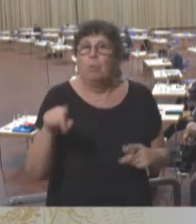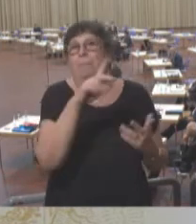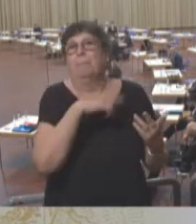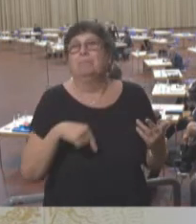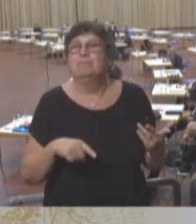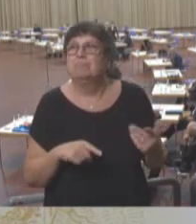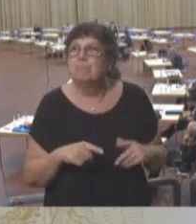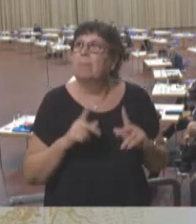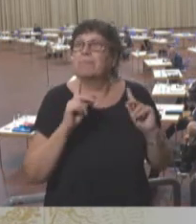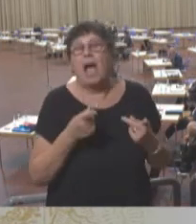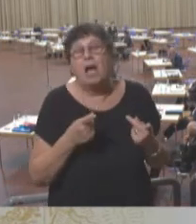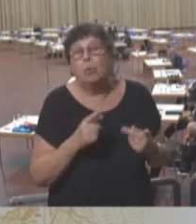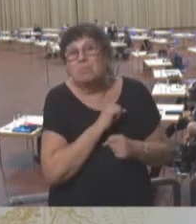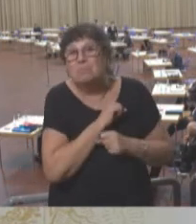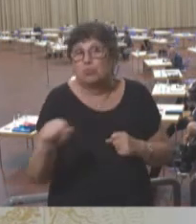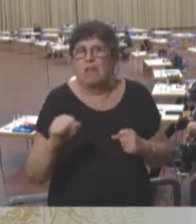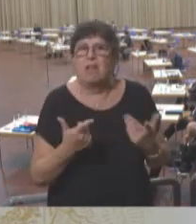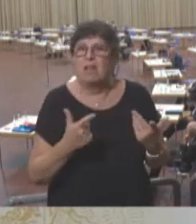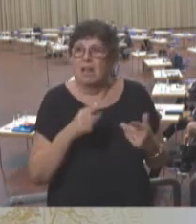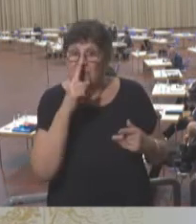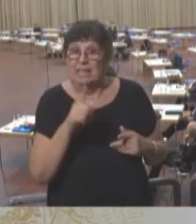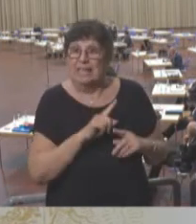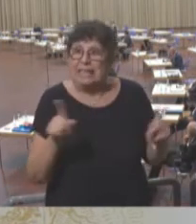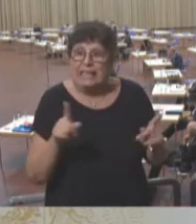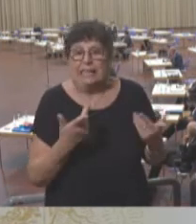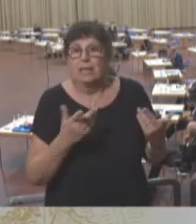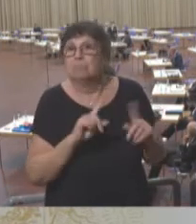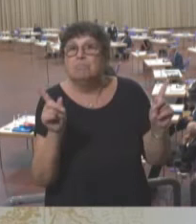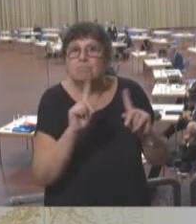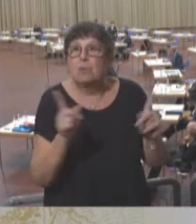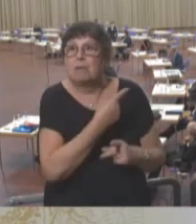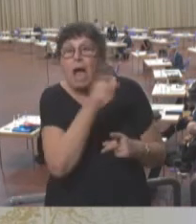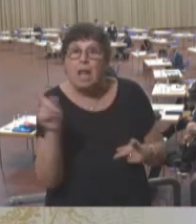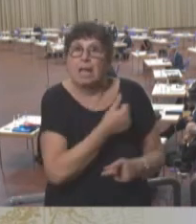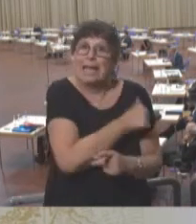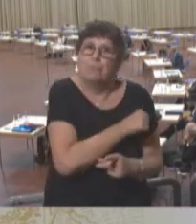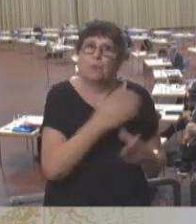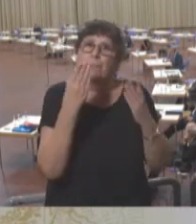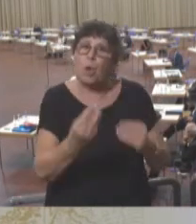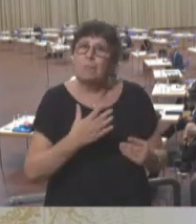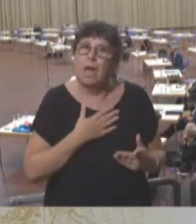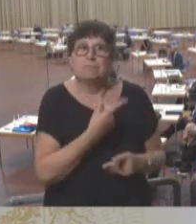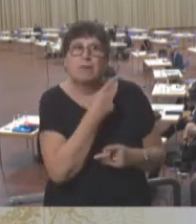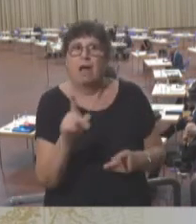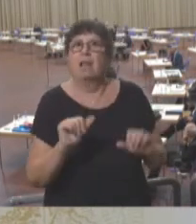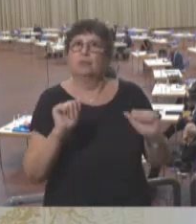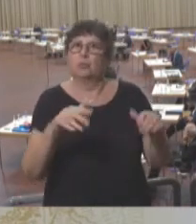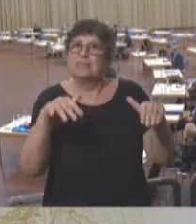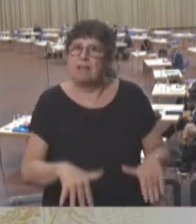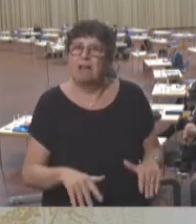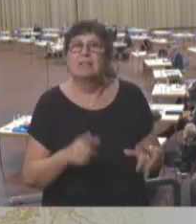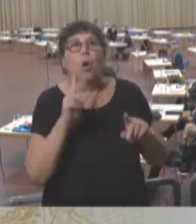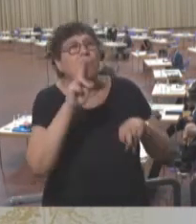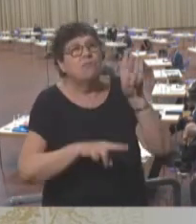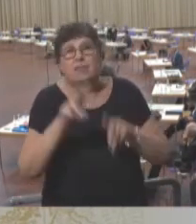Und das führt ja auch ganz schnell dazu, wenn wir nicht eine Herdenimmunität oder sowas erreicht haben, dass es zu weiteren Mutanten kommt, das sagen,